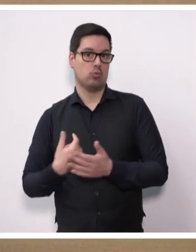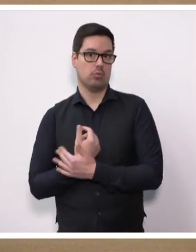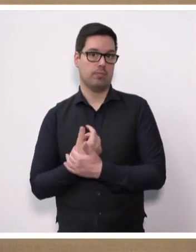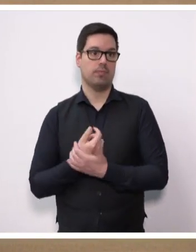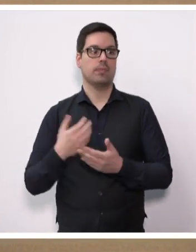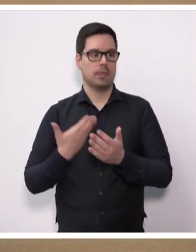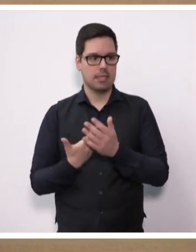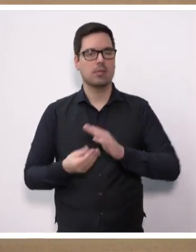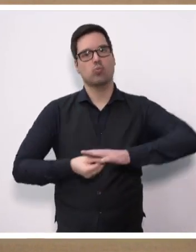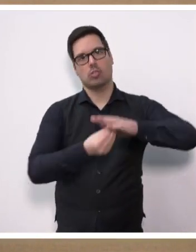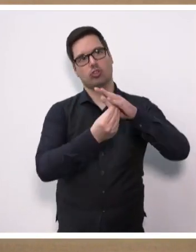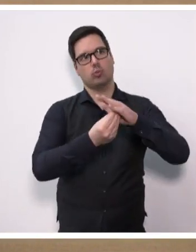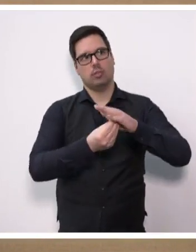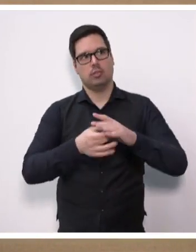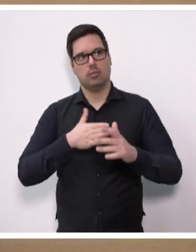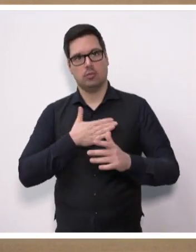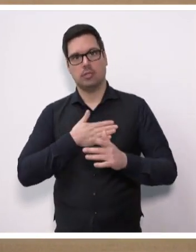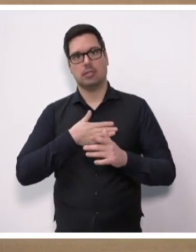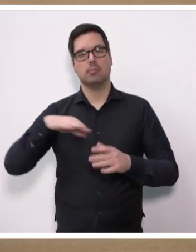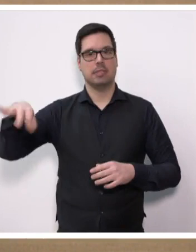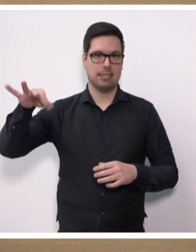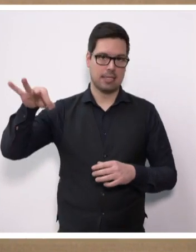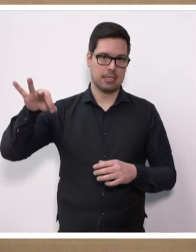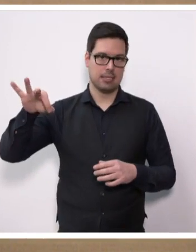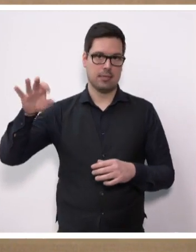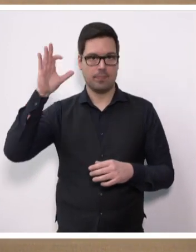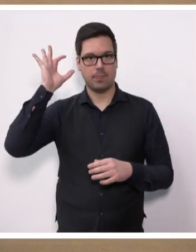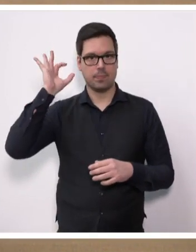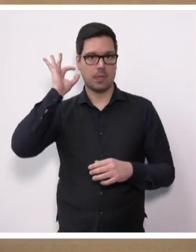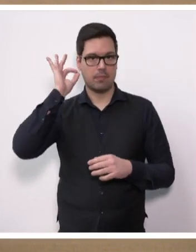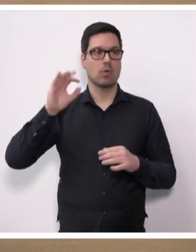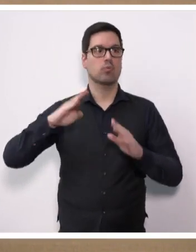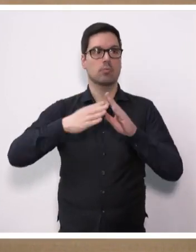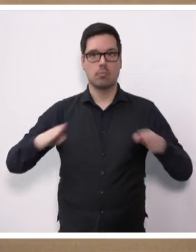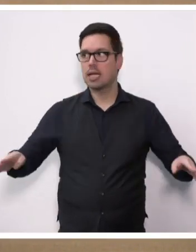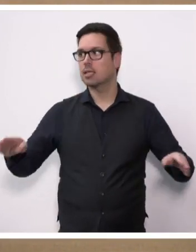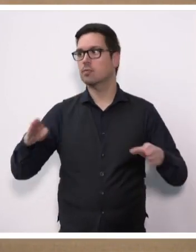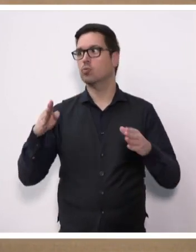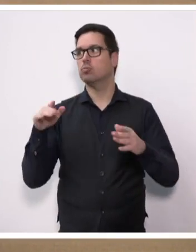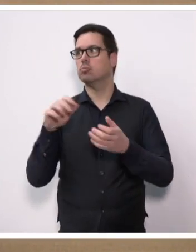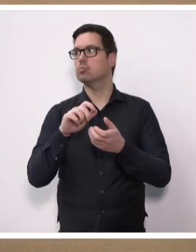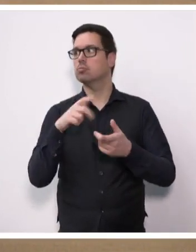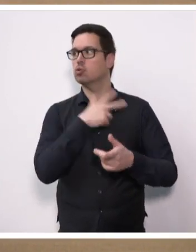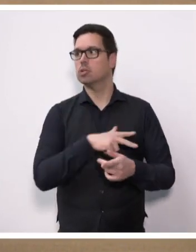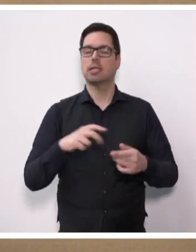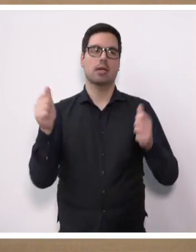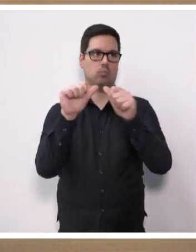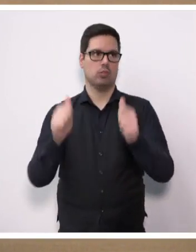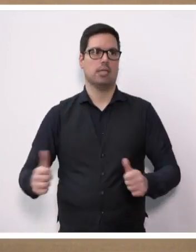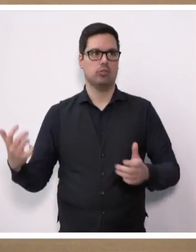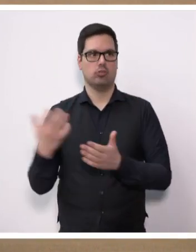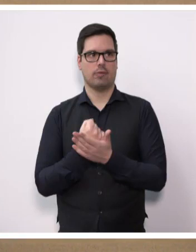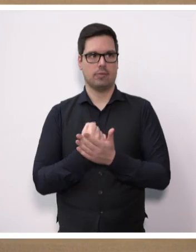Daher unterstützen wir die Pläne unserer Ministerin Petra Berg, ein Solidarmodell zu schaffen, in das alle einen fairen Betrag einzahlen.